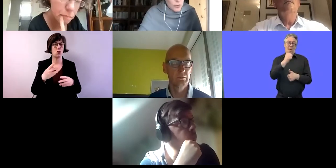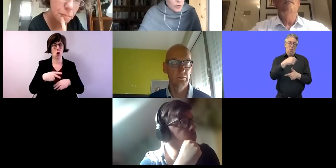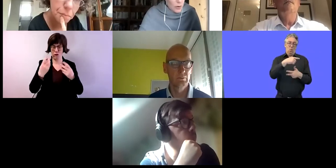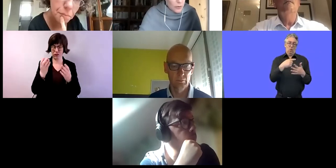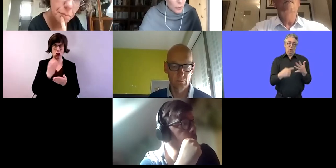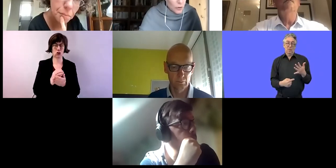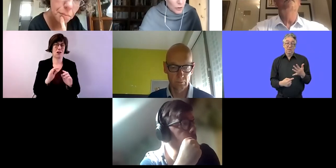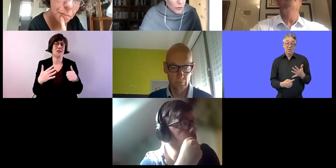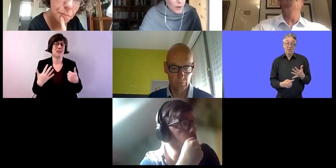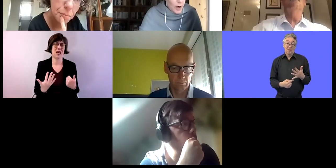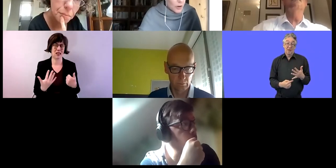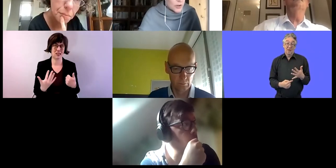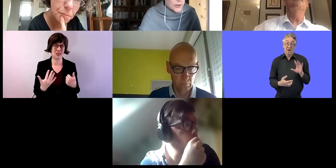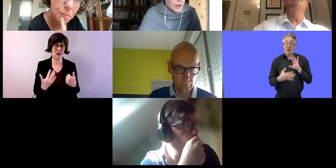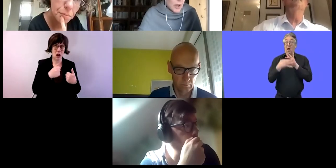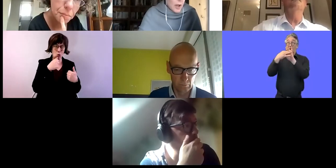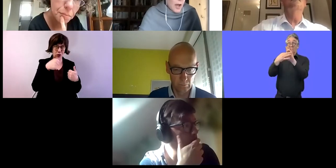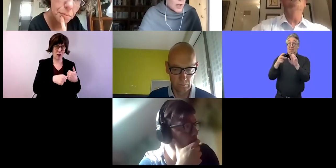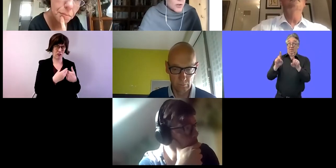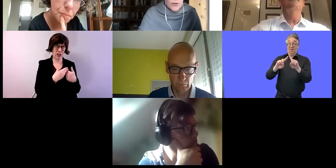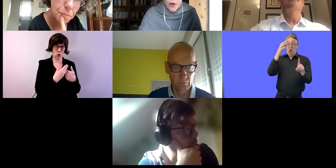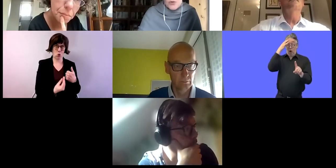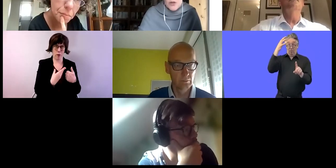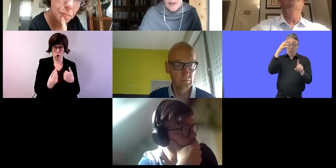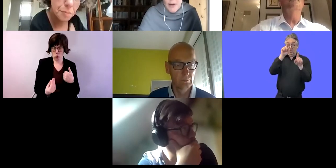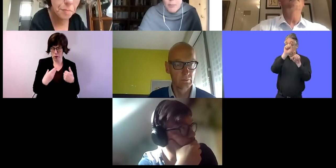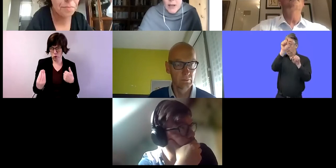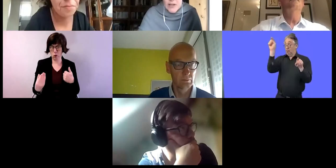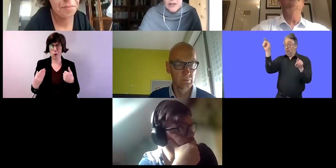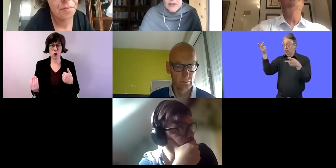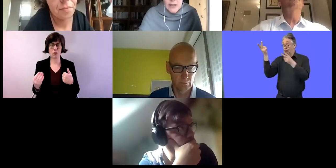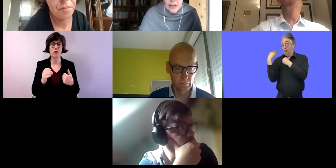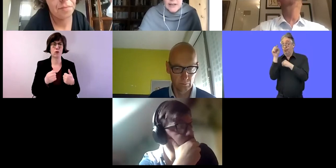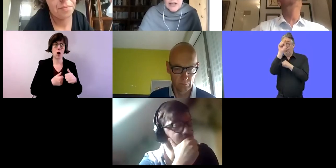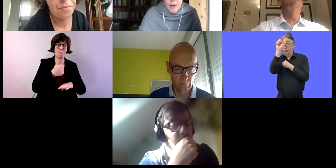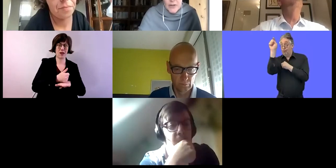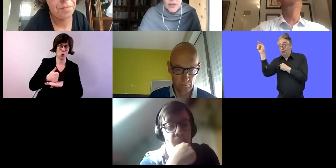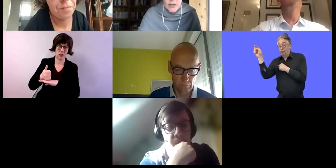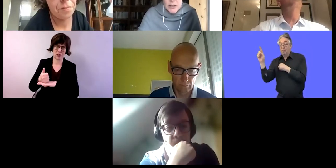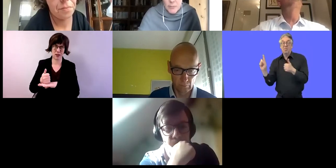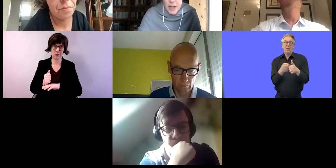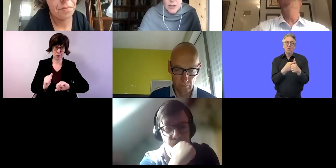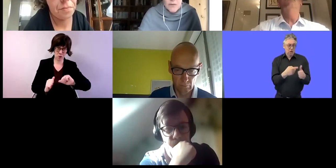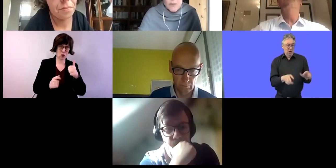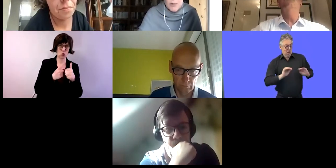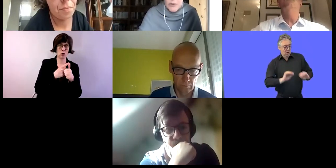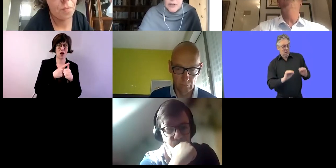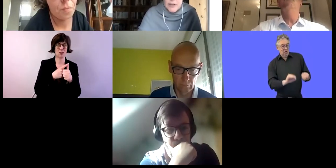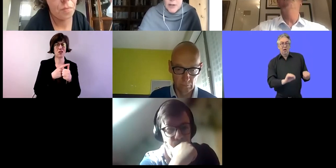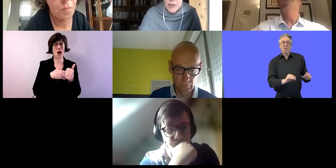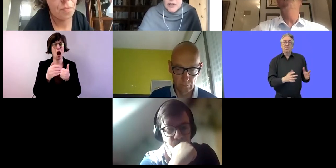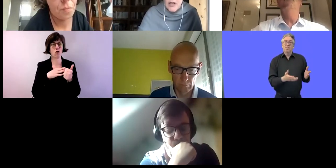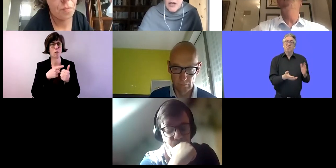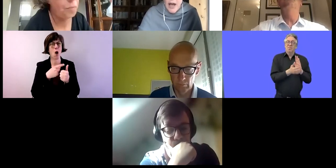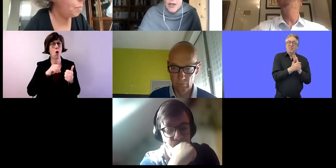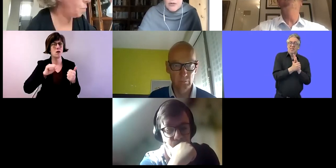haben Verpflichtungen übernommen im Hinblick auf diese Prioritäten. Erstens Aufbau der Fertigkeiten